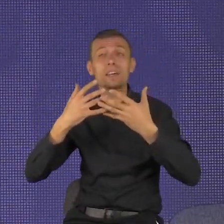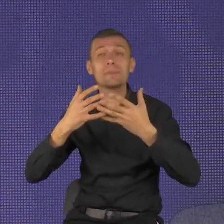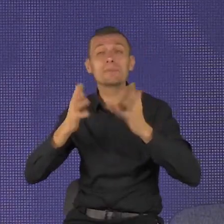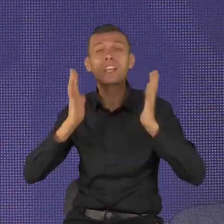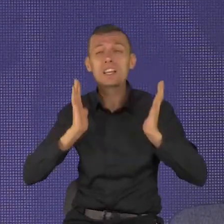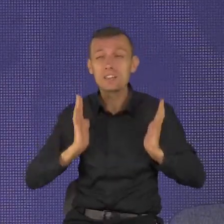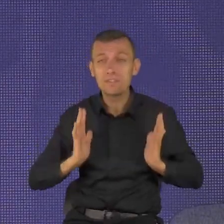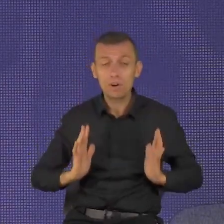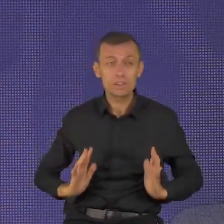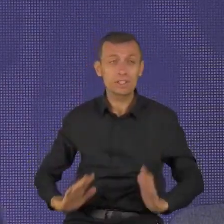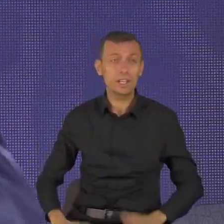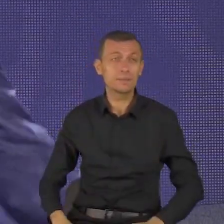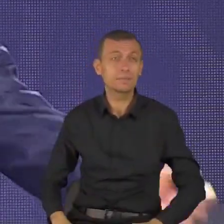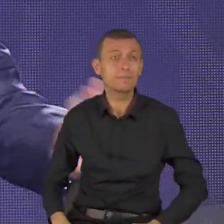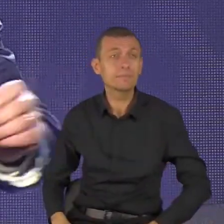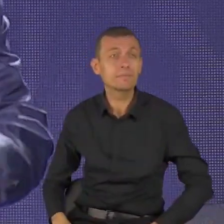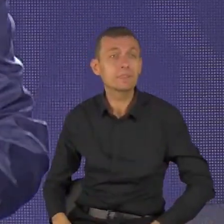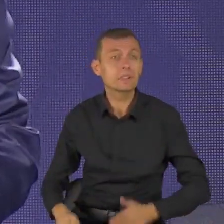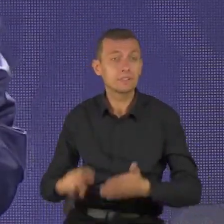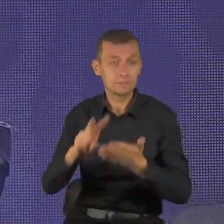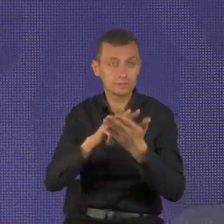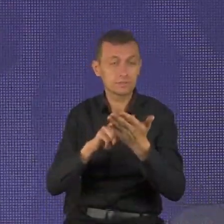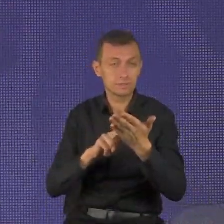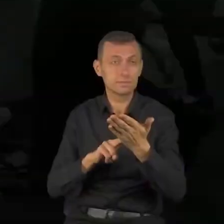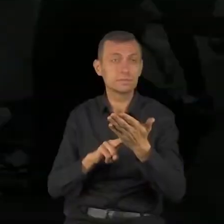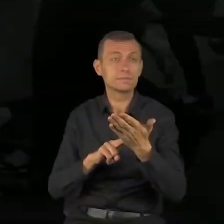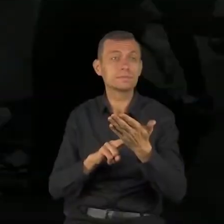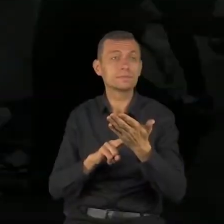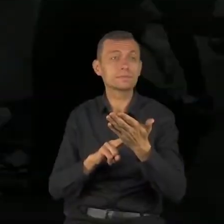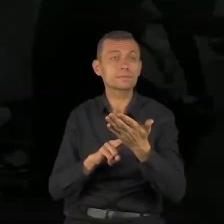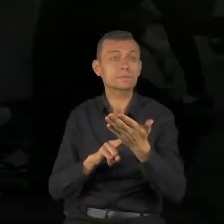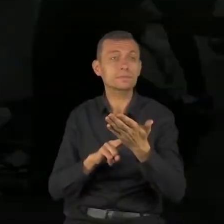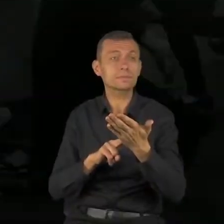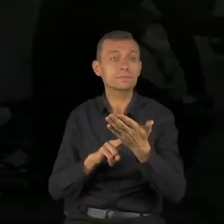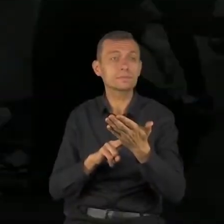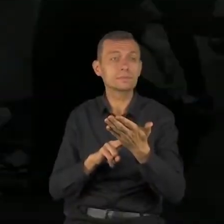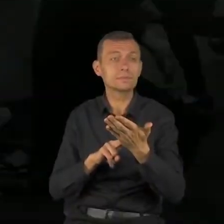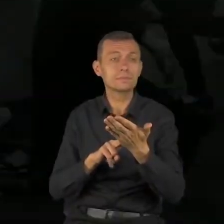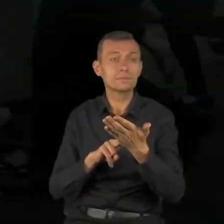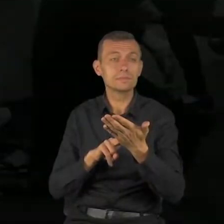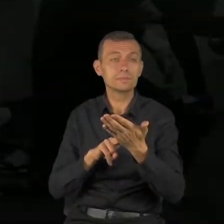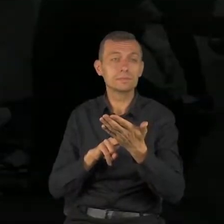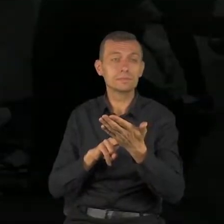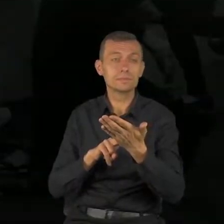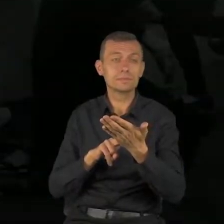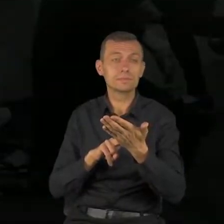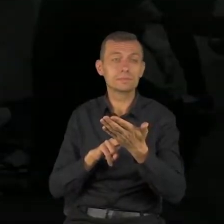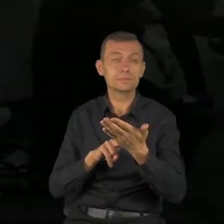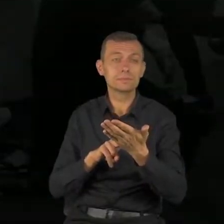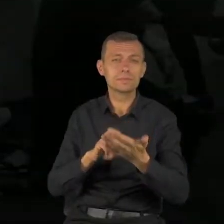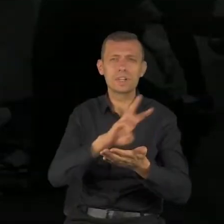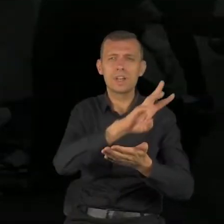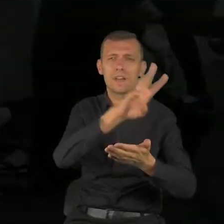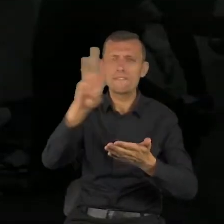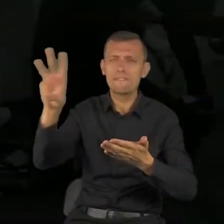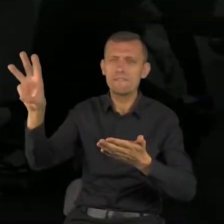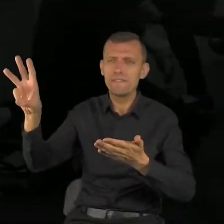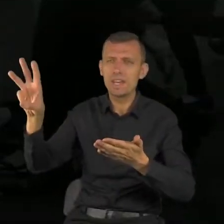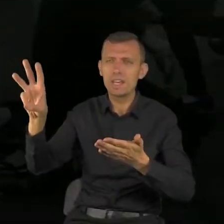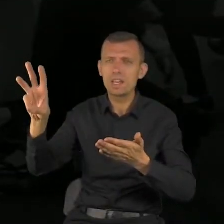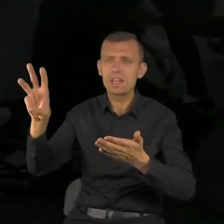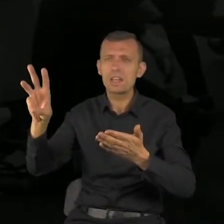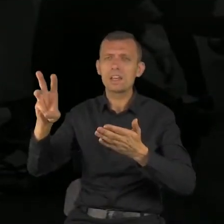wiersz 10 w przekładzie Biblii Tysiąclecia. Posłuchajcie. Zatrzymajcie się i we mnie